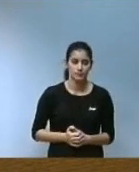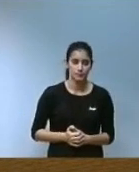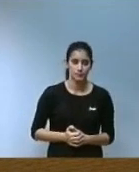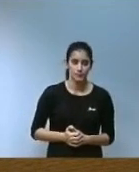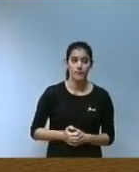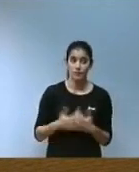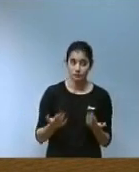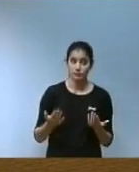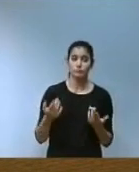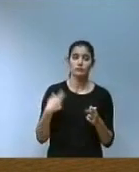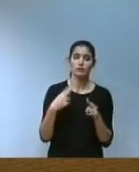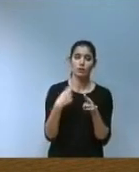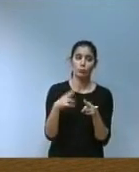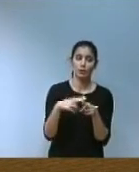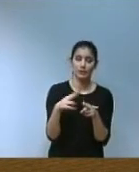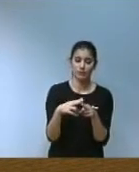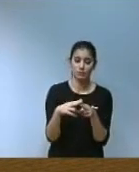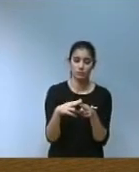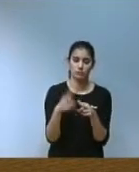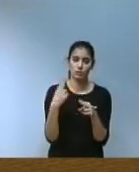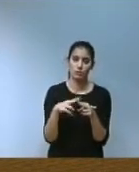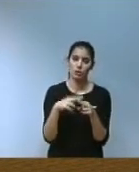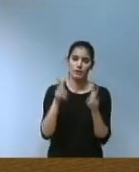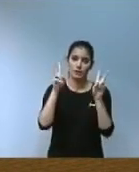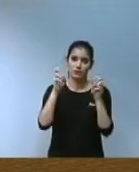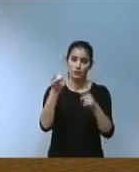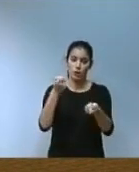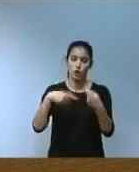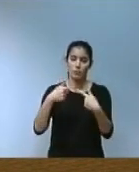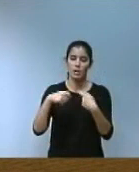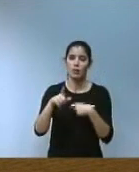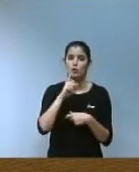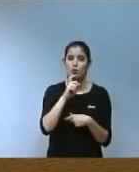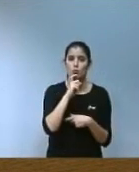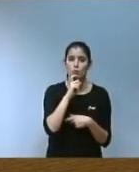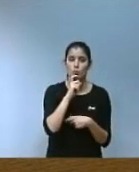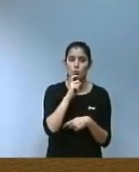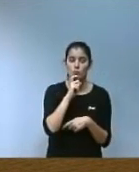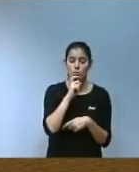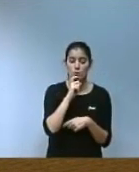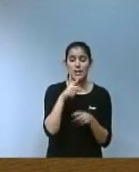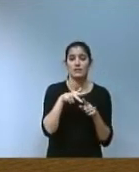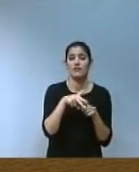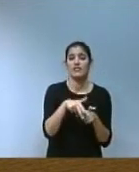dins de les polítiques a dur a terme també en matèria de comerç estan les fires comercials que són un dels factors més